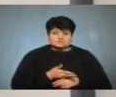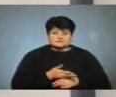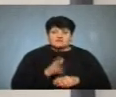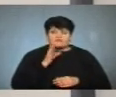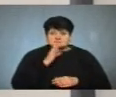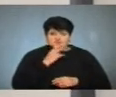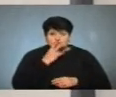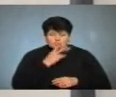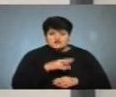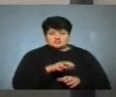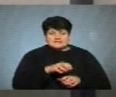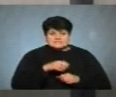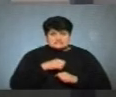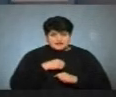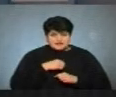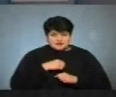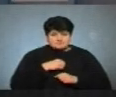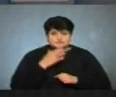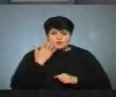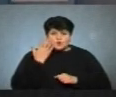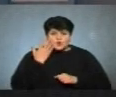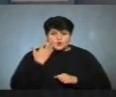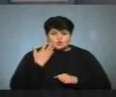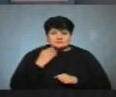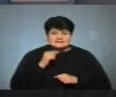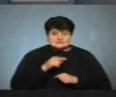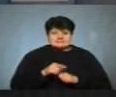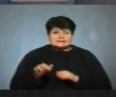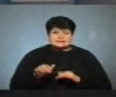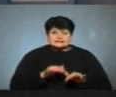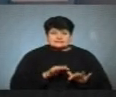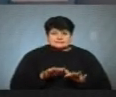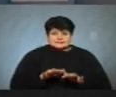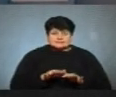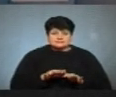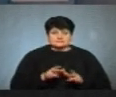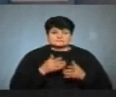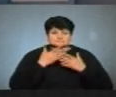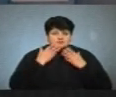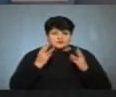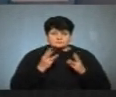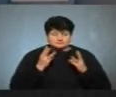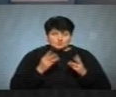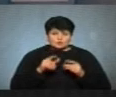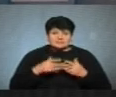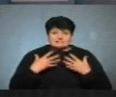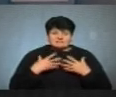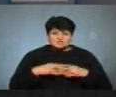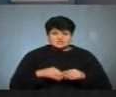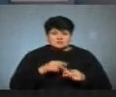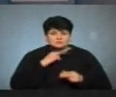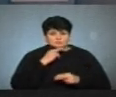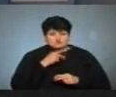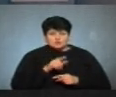встиг побачити, забрав. Тобто, коли ті самі дії не призводять до пожежі, то людина втрачає пильність. І